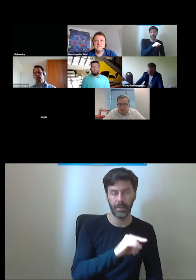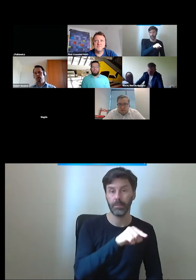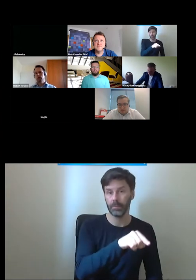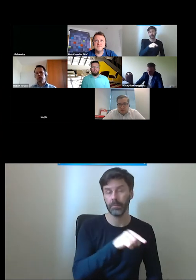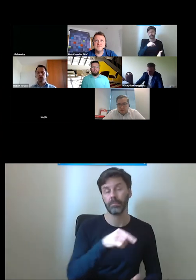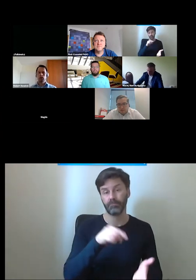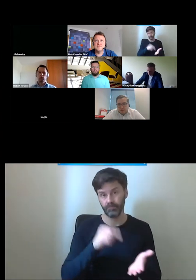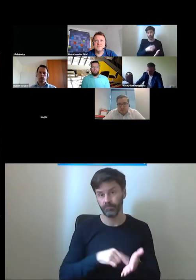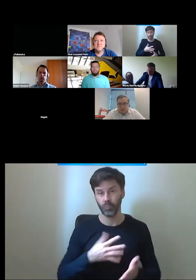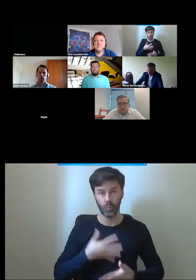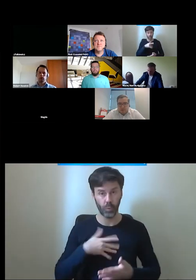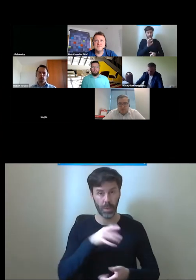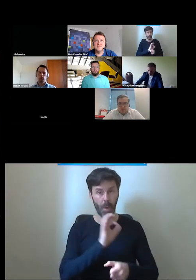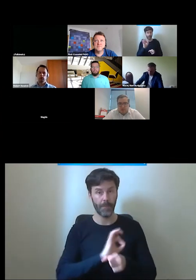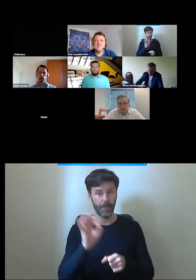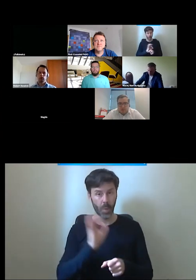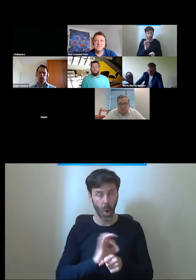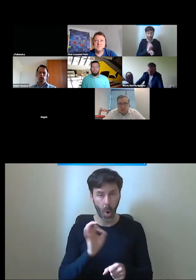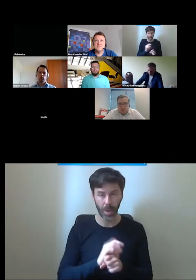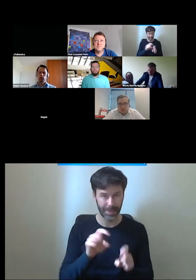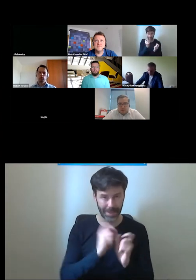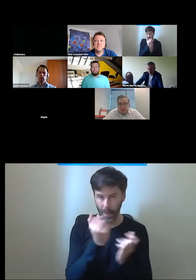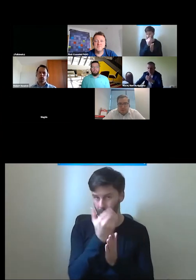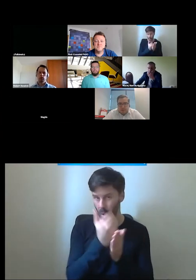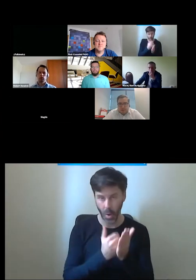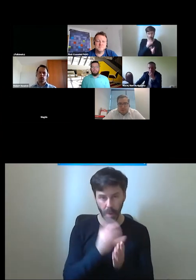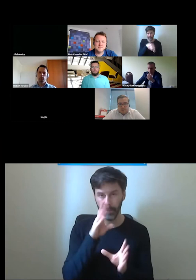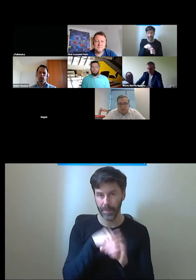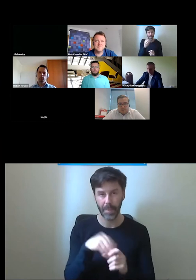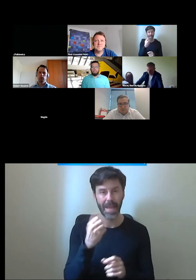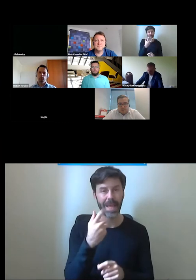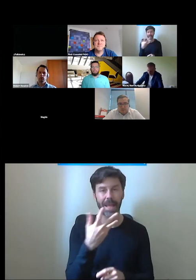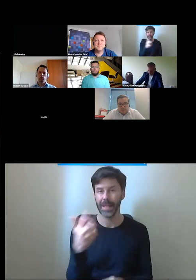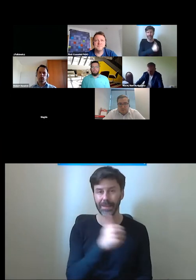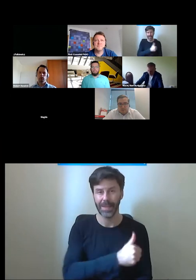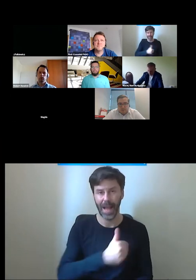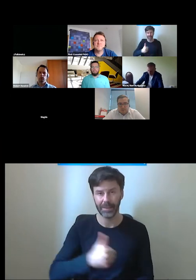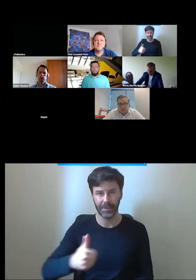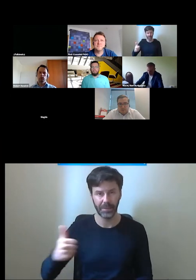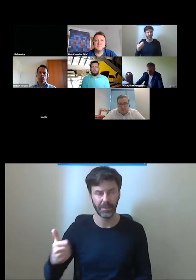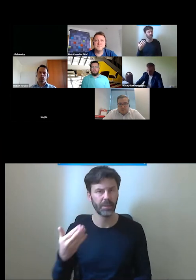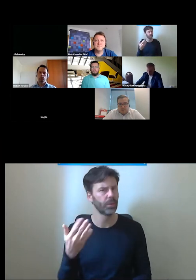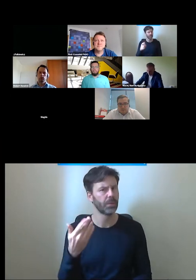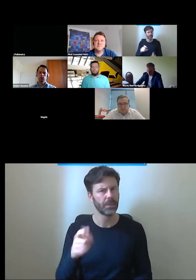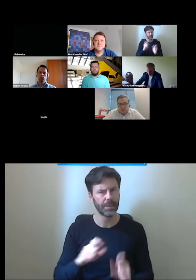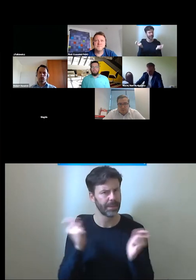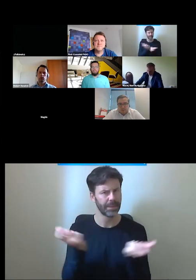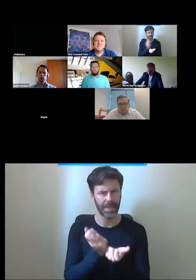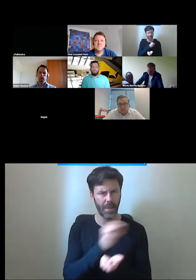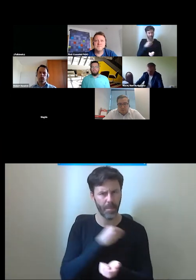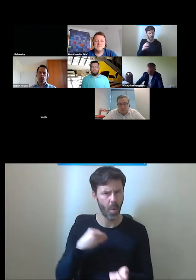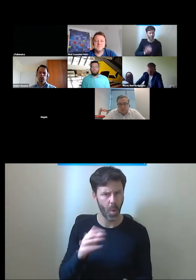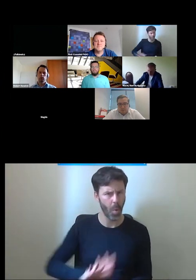program projekt objąłby określoną liczbę stacji przystanków na sieci kolejowej w